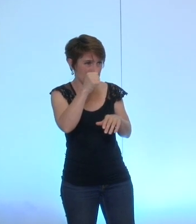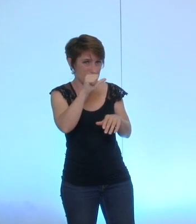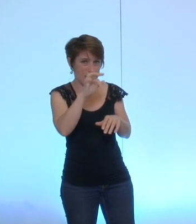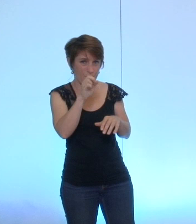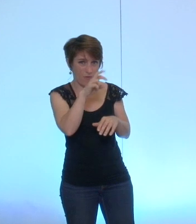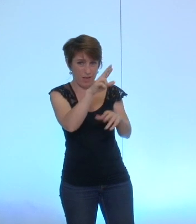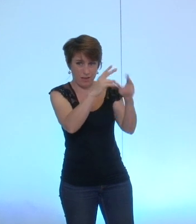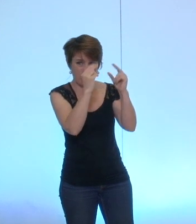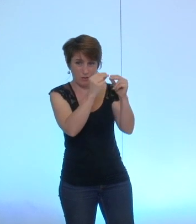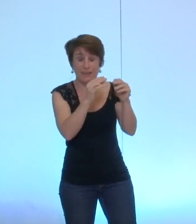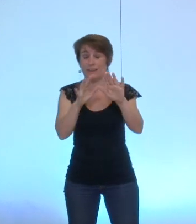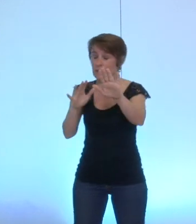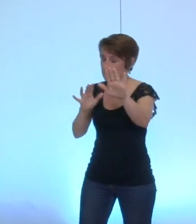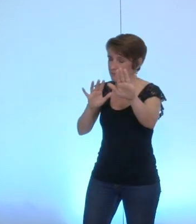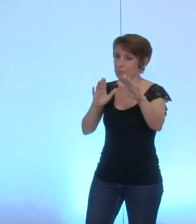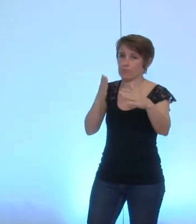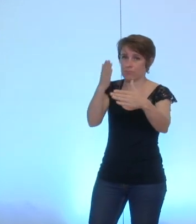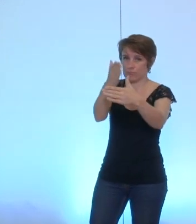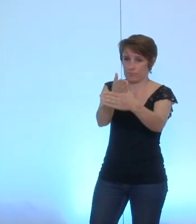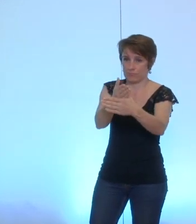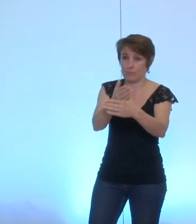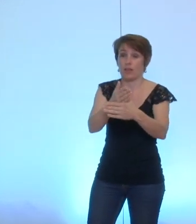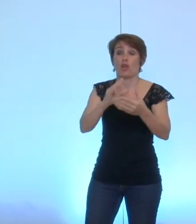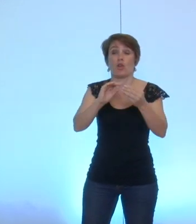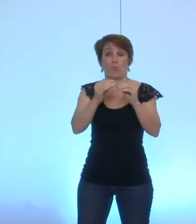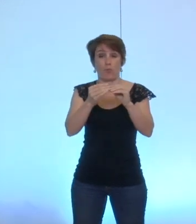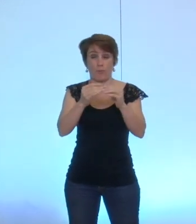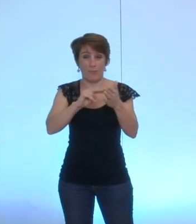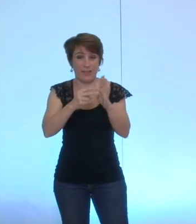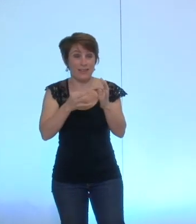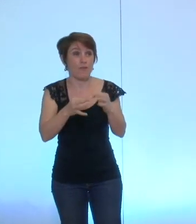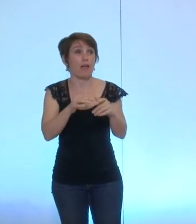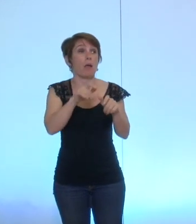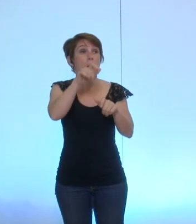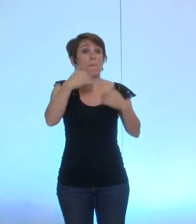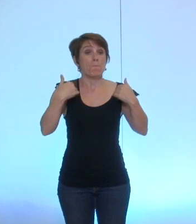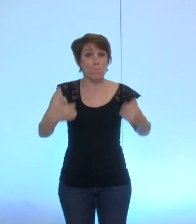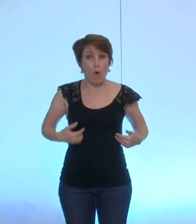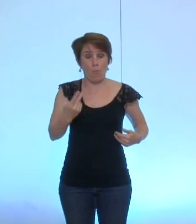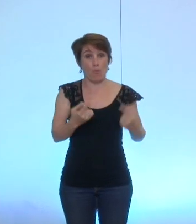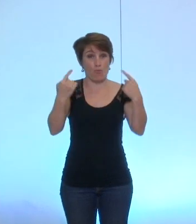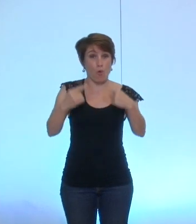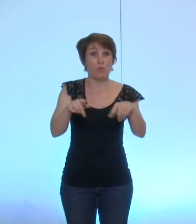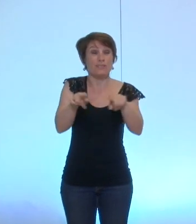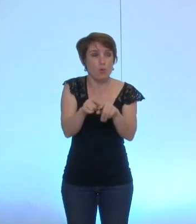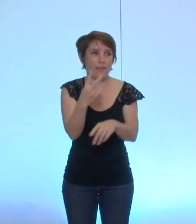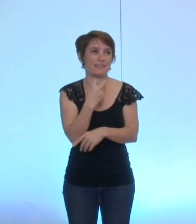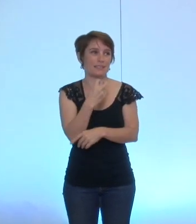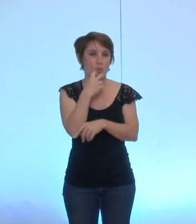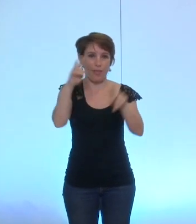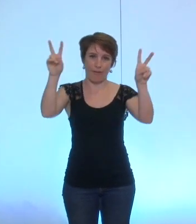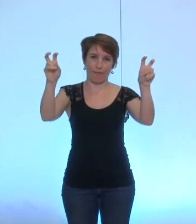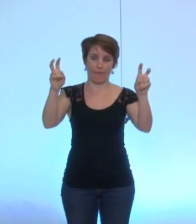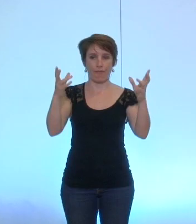autre petit souci technique sur l'aspect des membres de l'opposition et des citoyens je pense qu'il faut qu soit aussi plus précis je pense que la ligne que nous voulons tracer